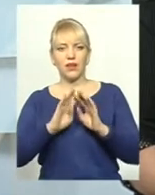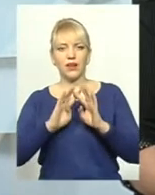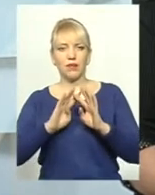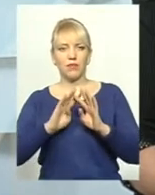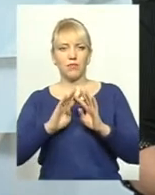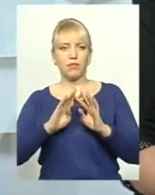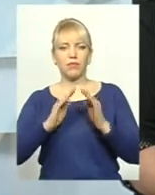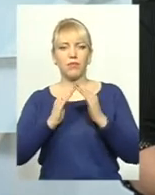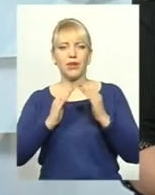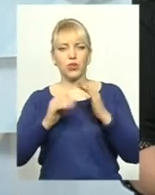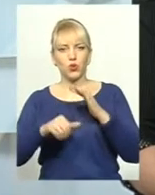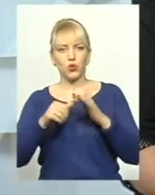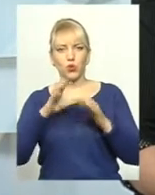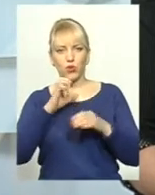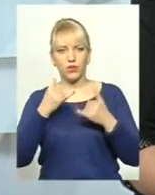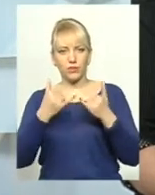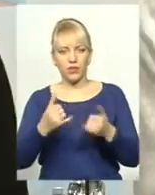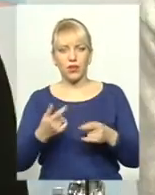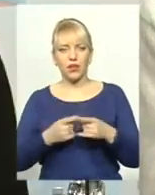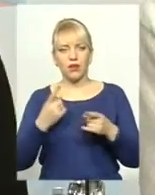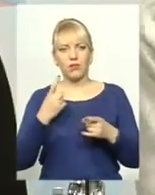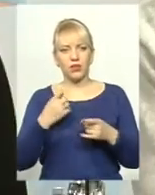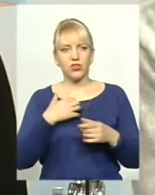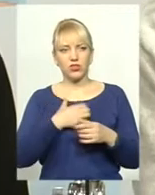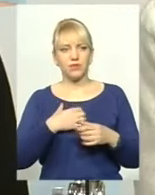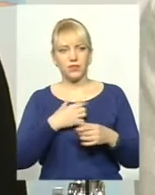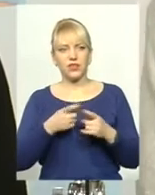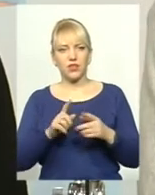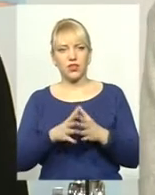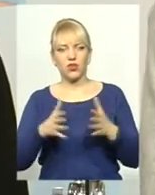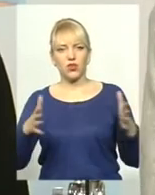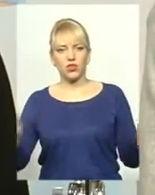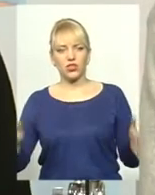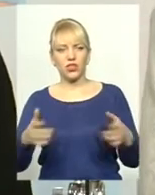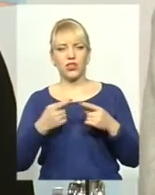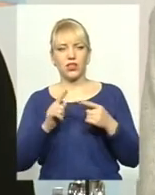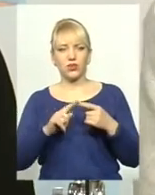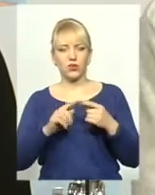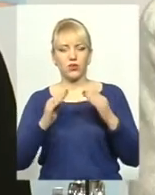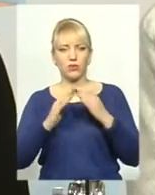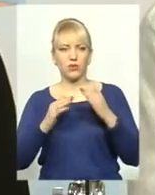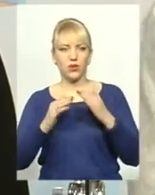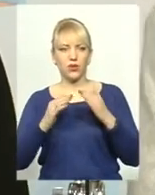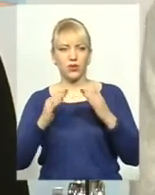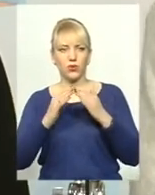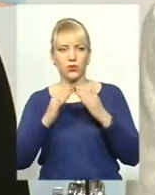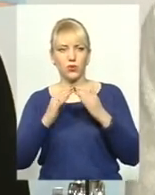Ну, по-перше, було проширення притулку. Це раз. Ми змогли б отримувати набагато більше собак.